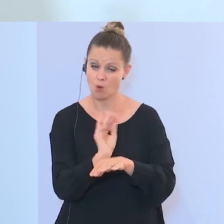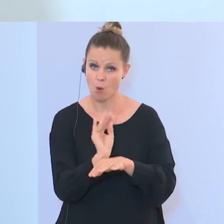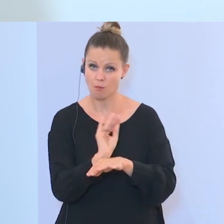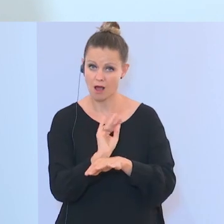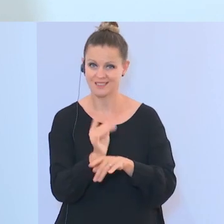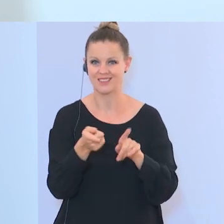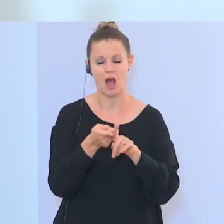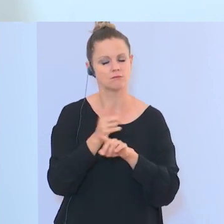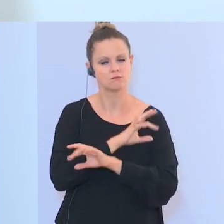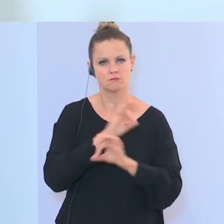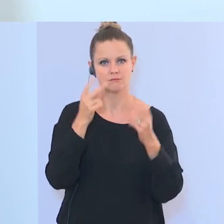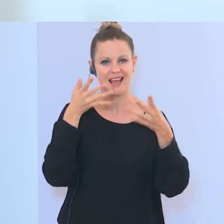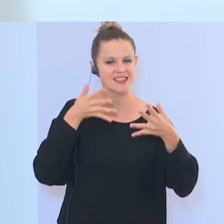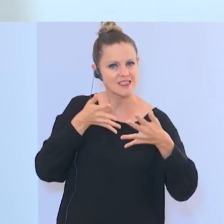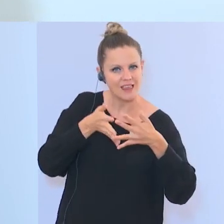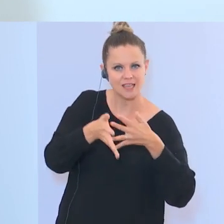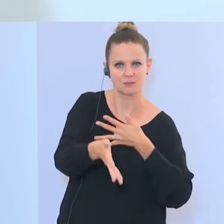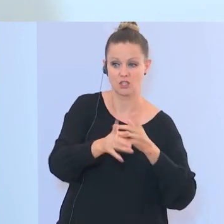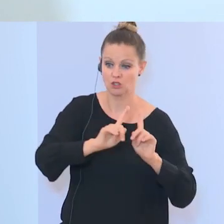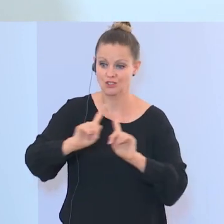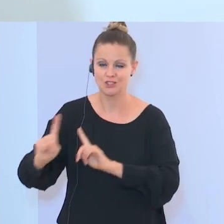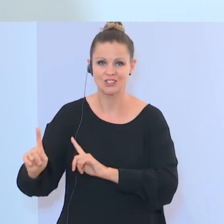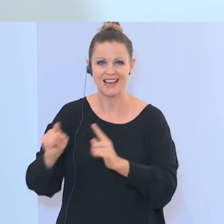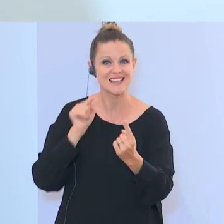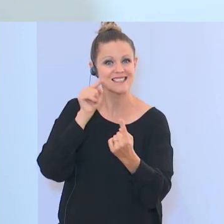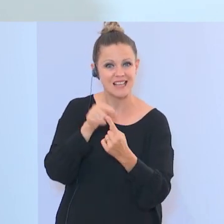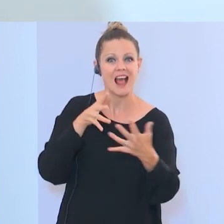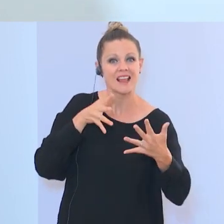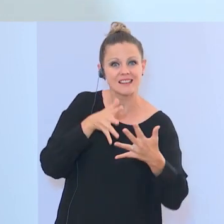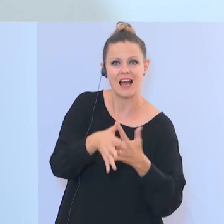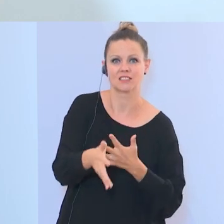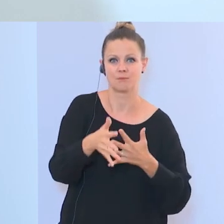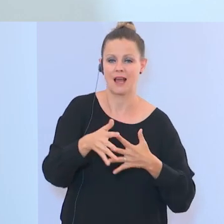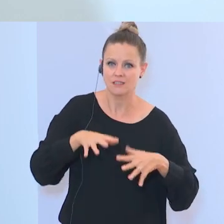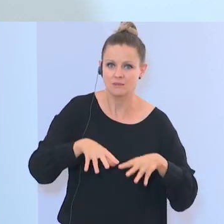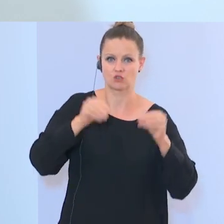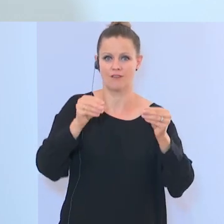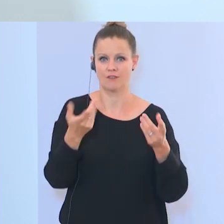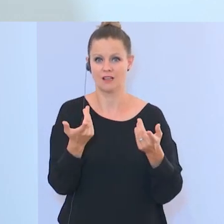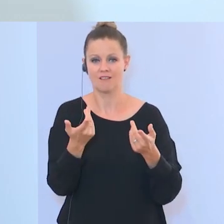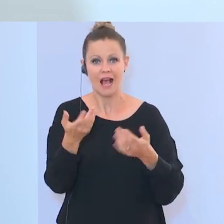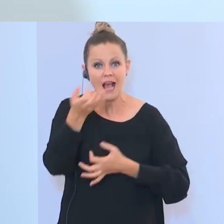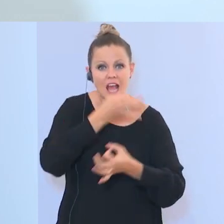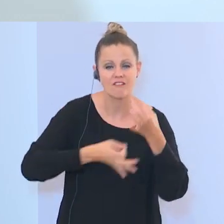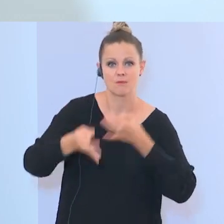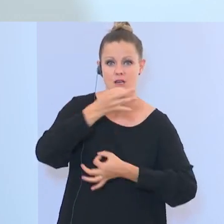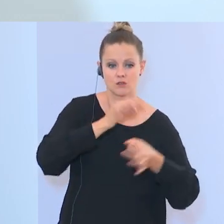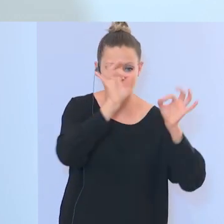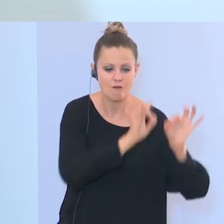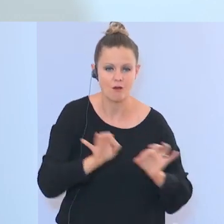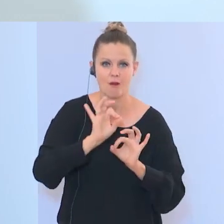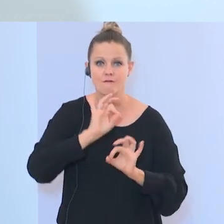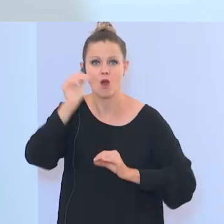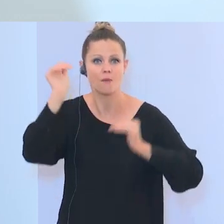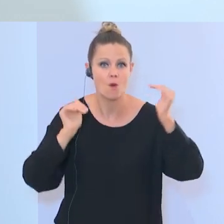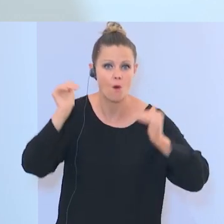ist die Transparenz. Die Stelle soll Transparenz schaffen. Sie soll Informationen aufbereiten für Behörden, für die